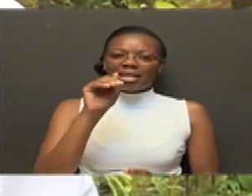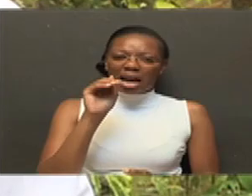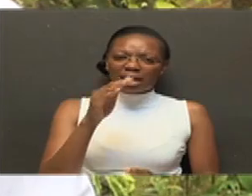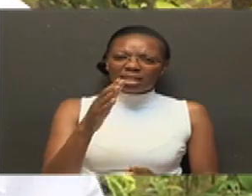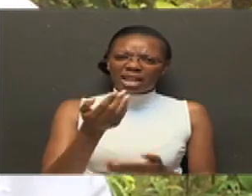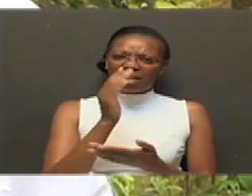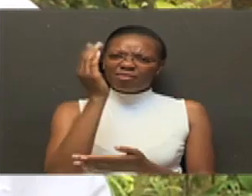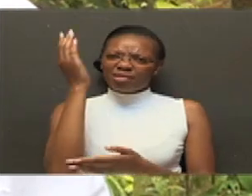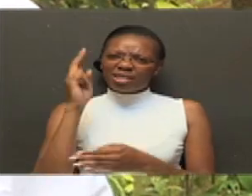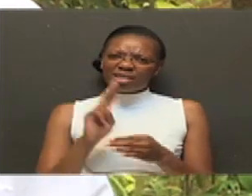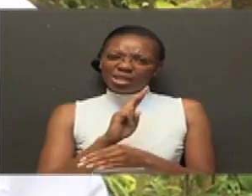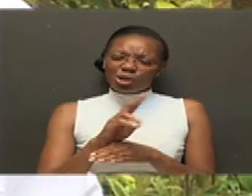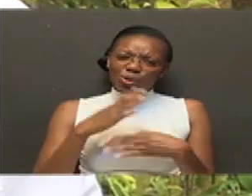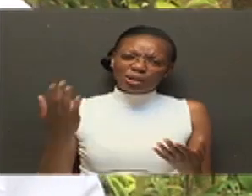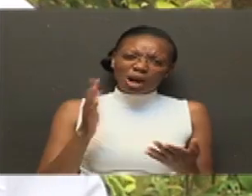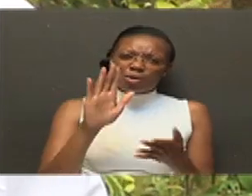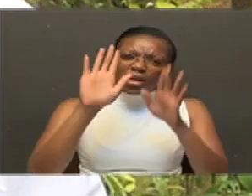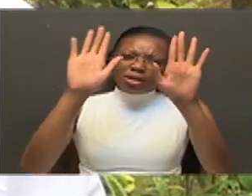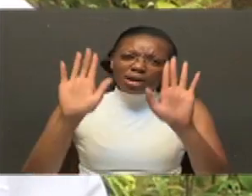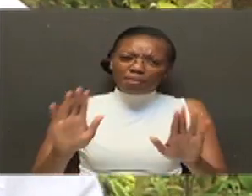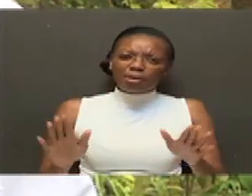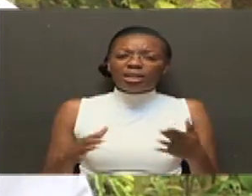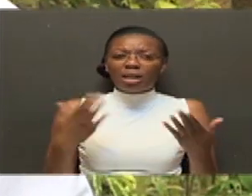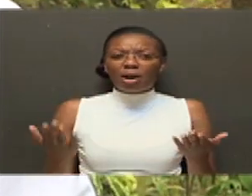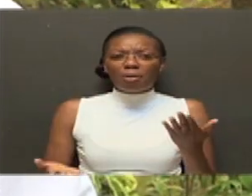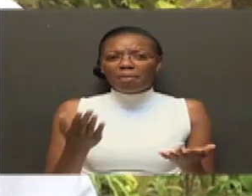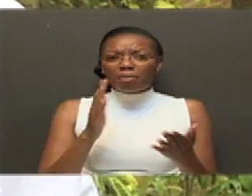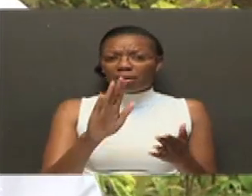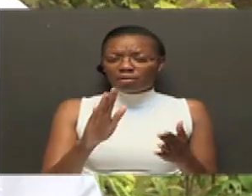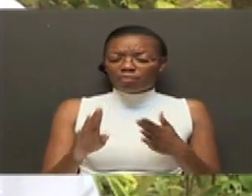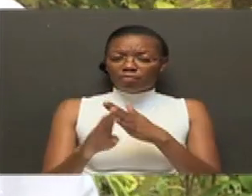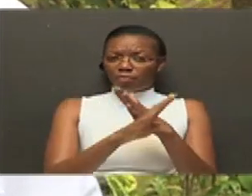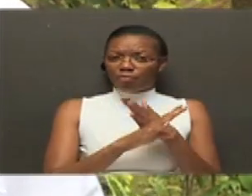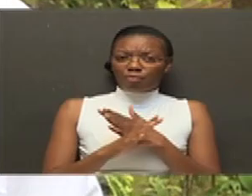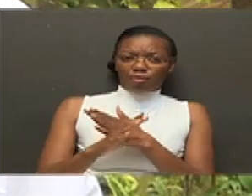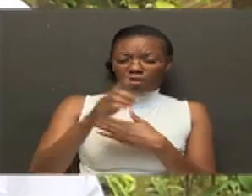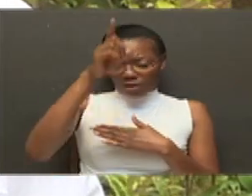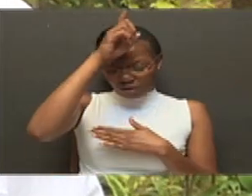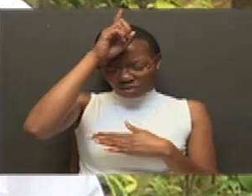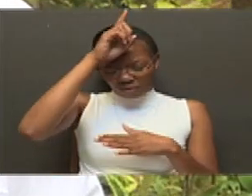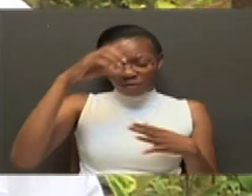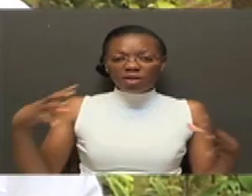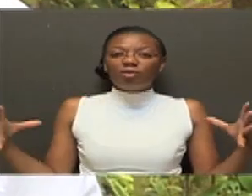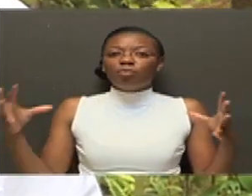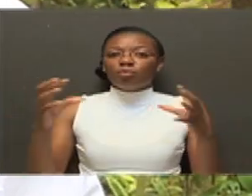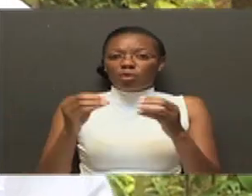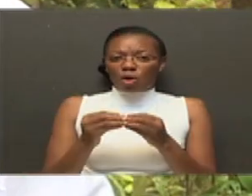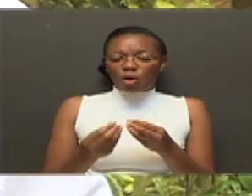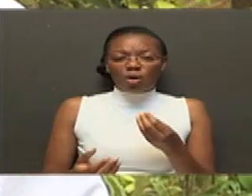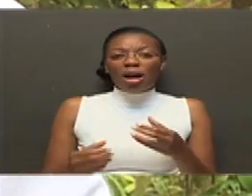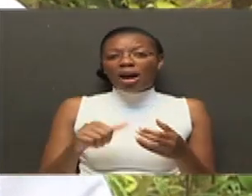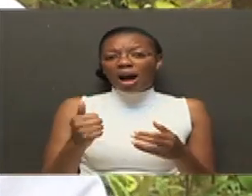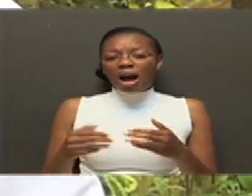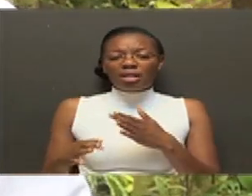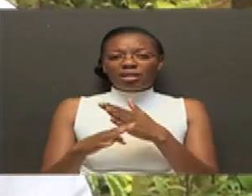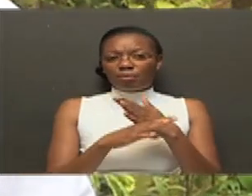yao. Juweda hiyo muti, juu inegekua kinga ya hata kijijimzima. Tumeona miti higine na hiza tumika kama kwa prostate cancer. Na hiyo prostate